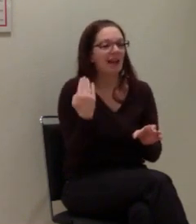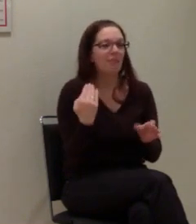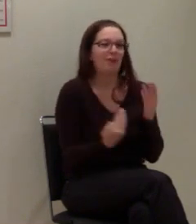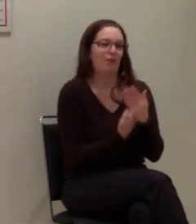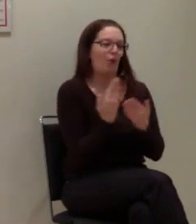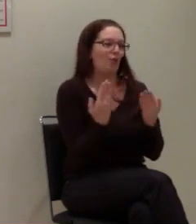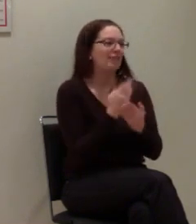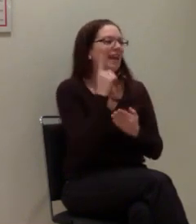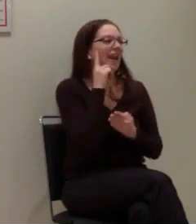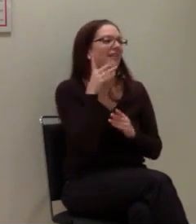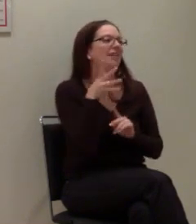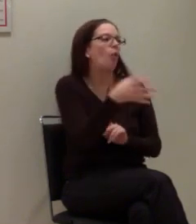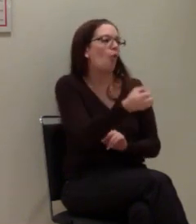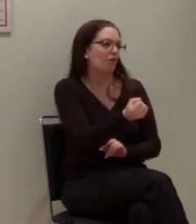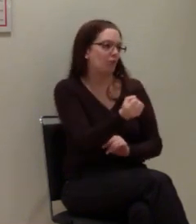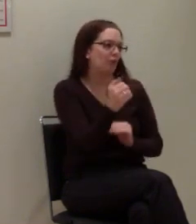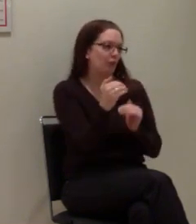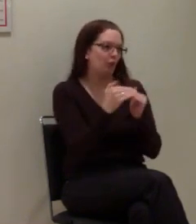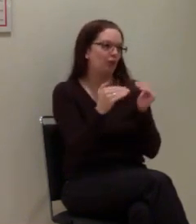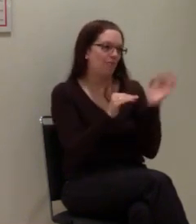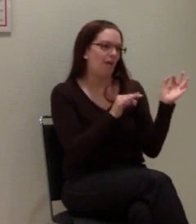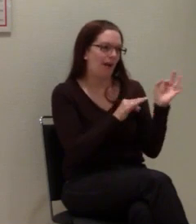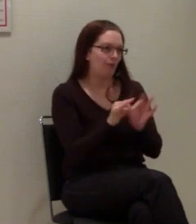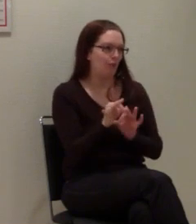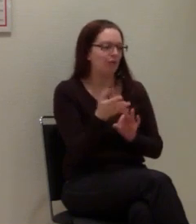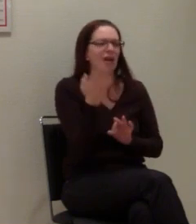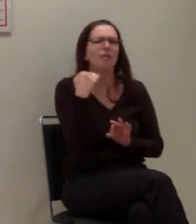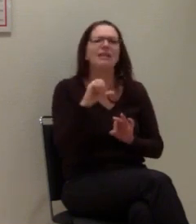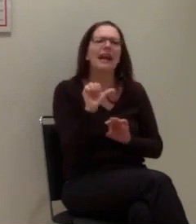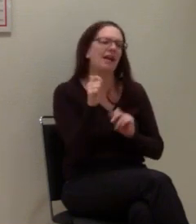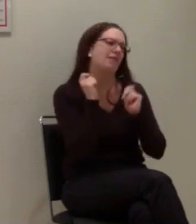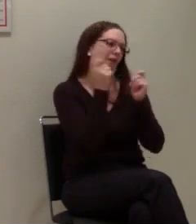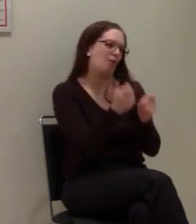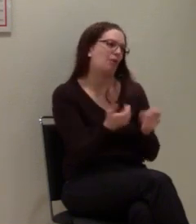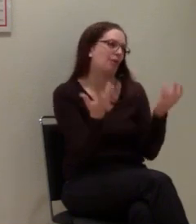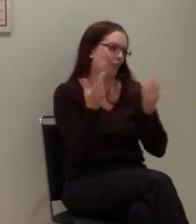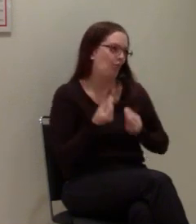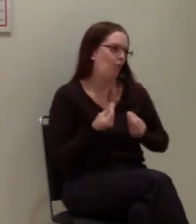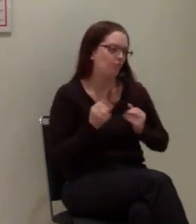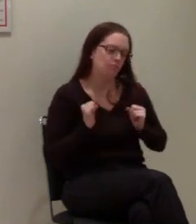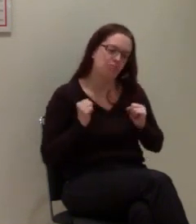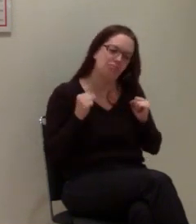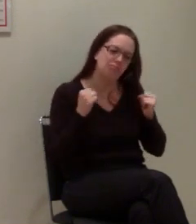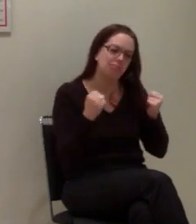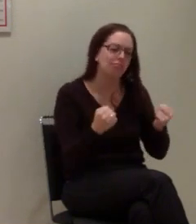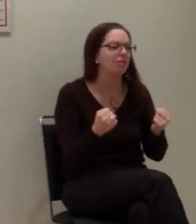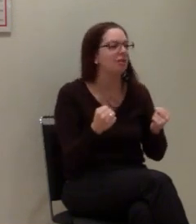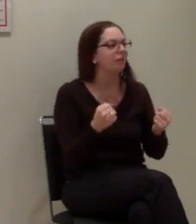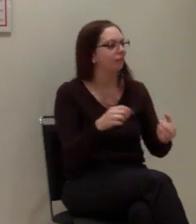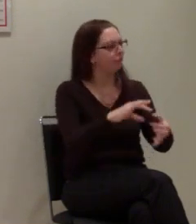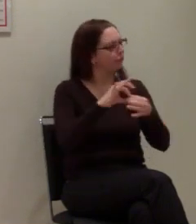Das war so der erste Auftakt, den wir in der Richtung gemacht haben, was moderne